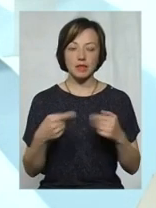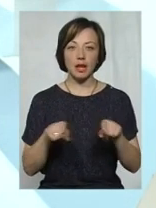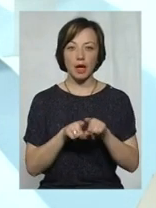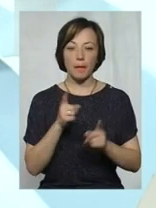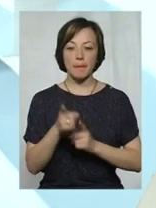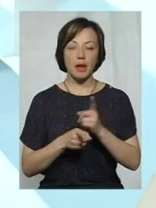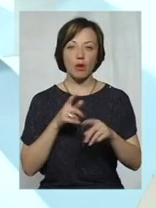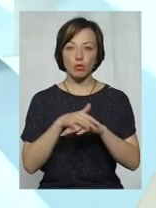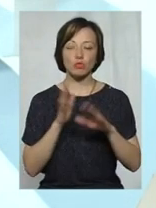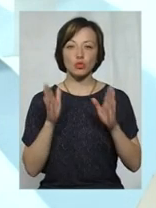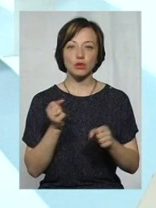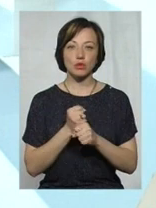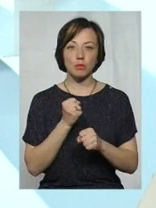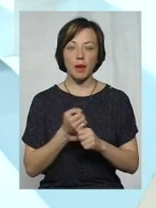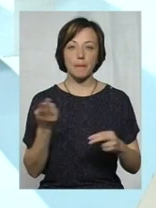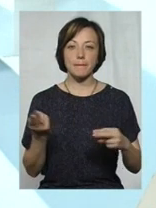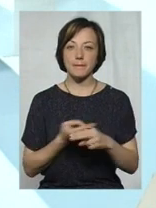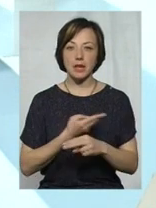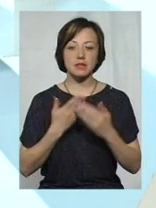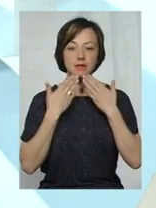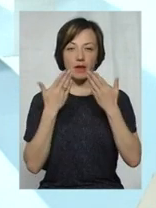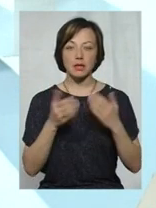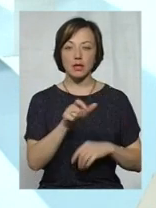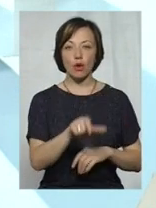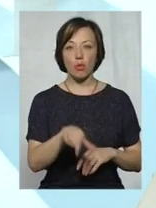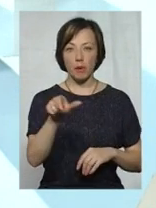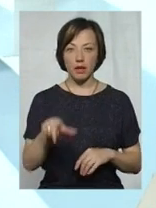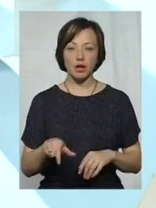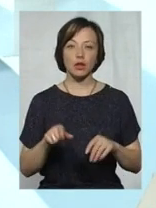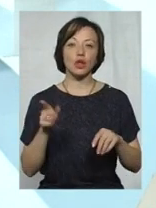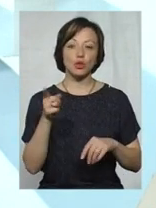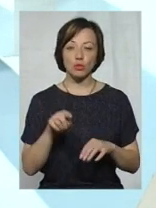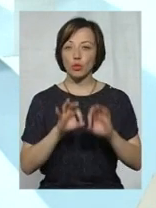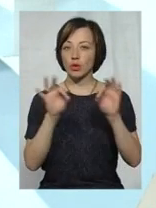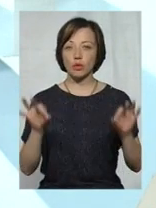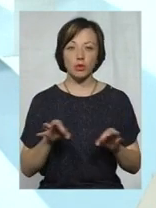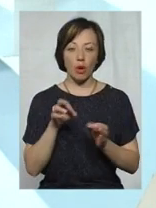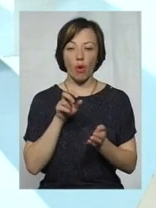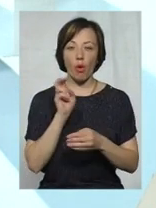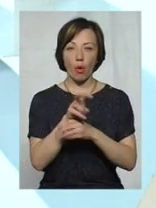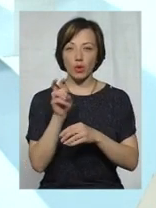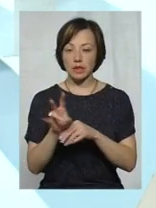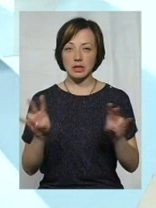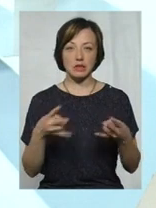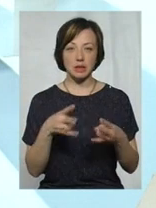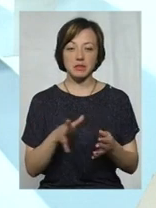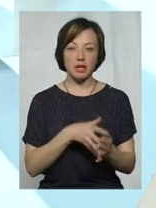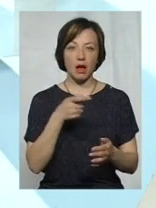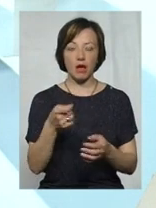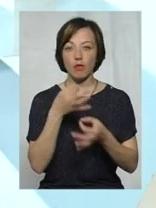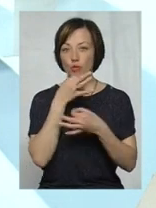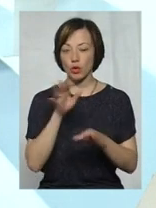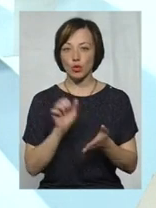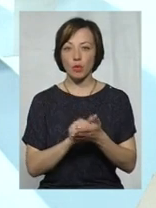перерахунок буде здійснено без звернення громадян. Тому нікуди йти не треба. Заяв і будь-яких